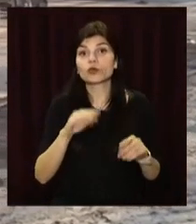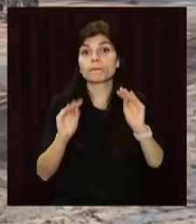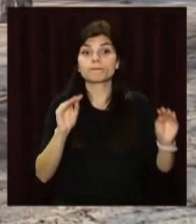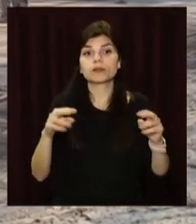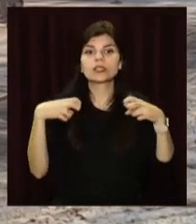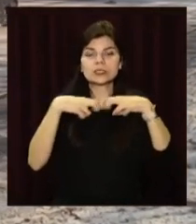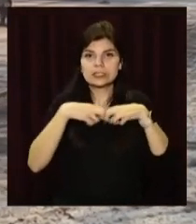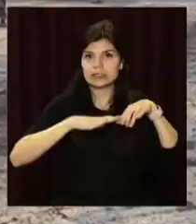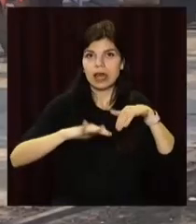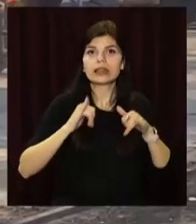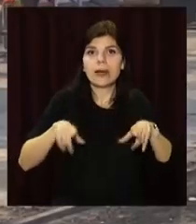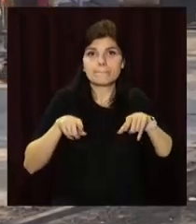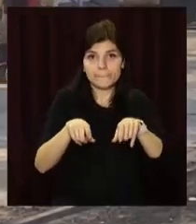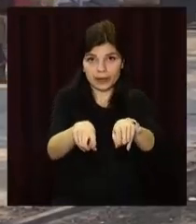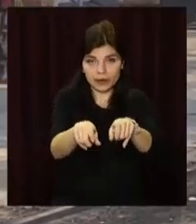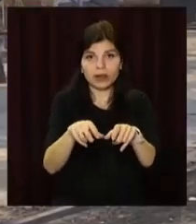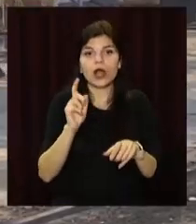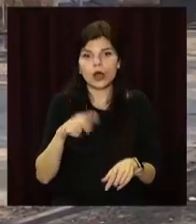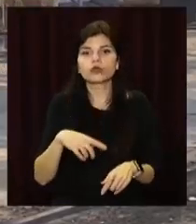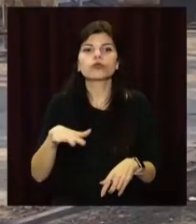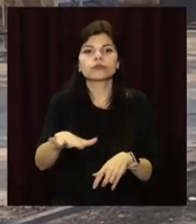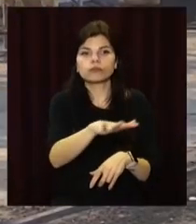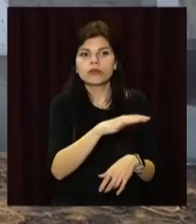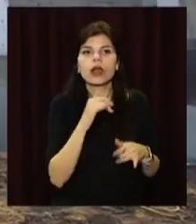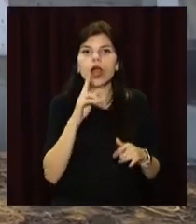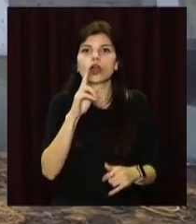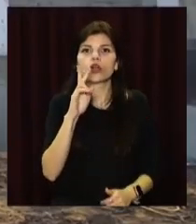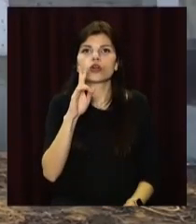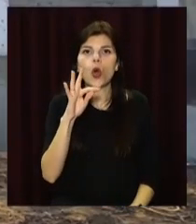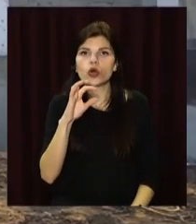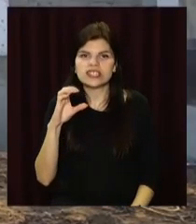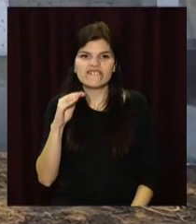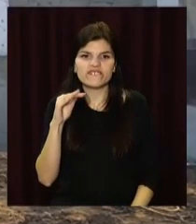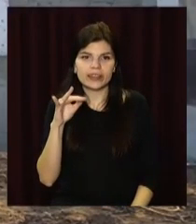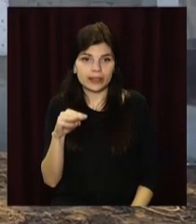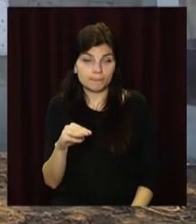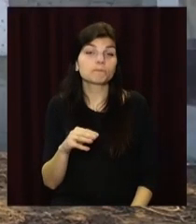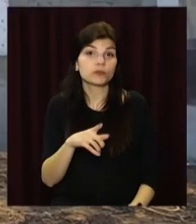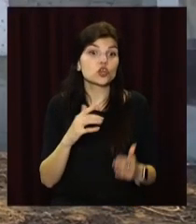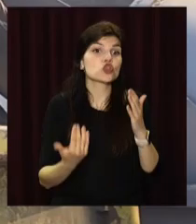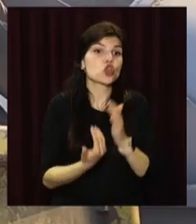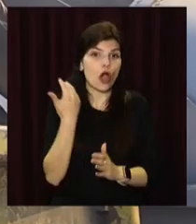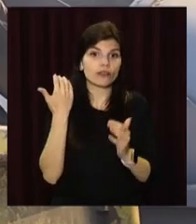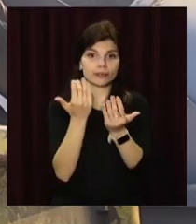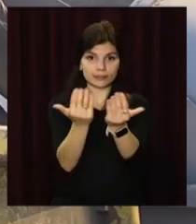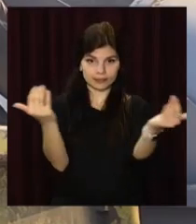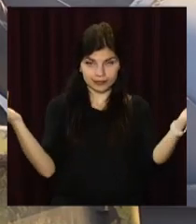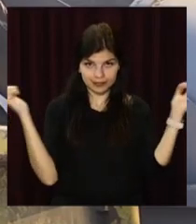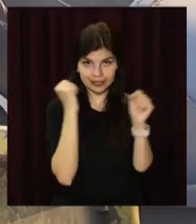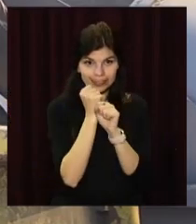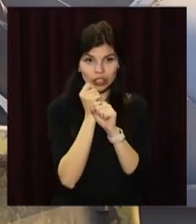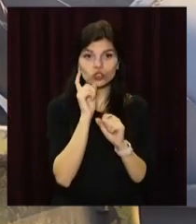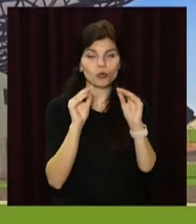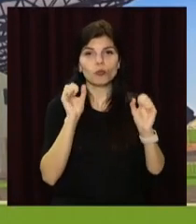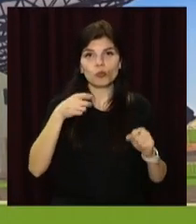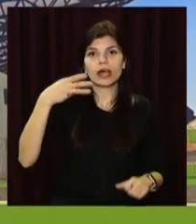нові гумові доріжки для бігу та перший у регіоні майданчик для кросфіту. Наразі підрядники звели нові криті трибуни, які зможуть розмістити